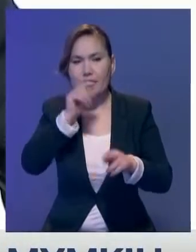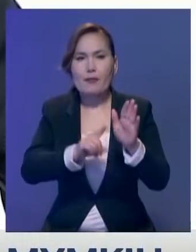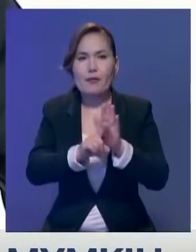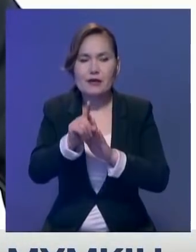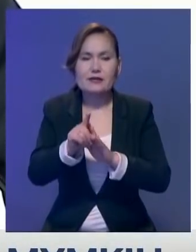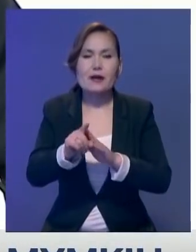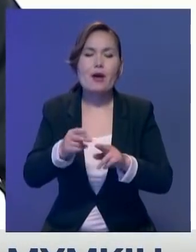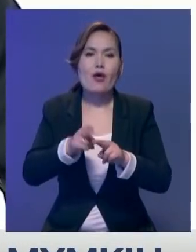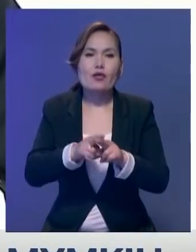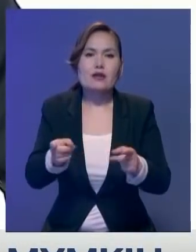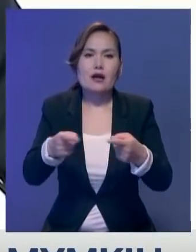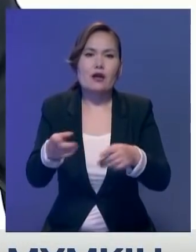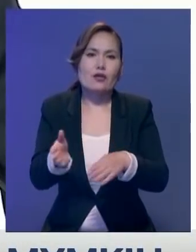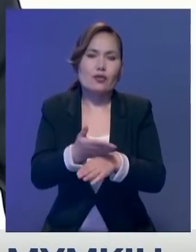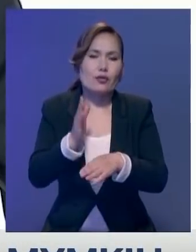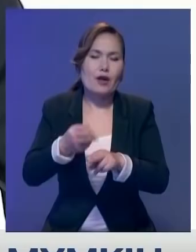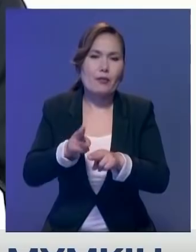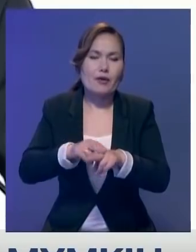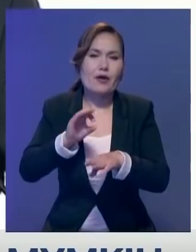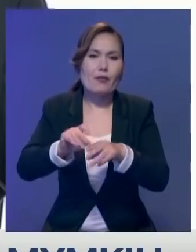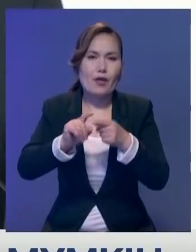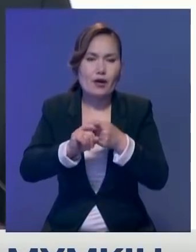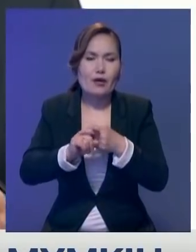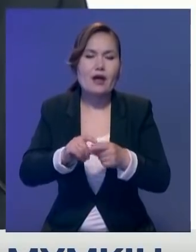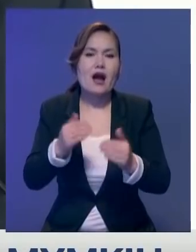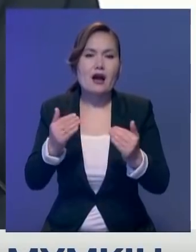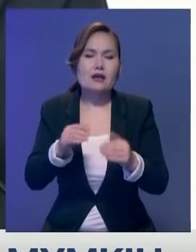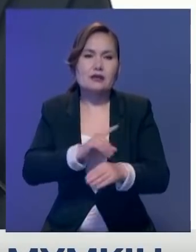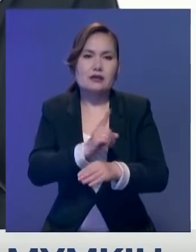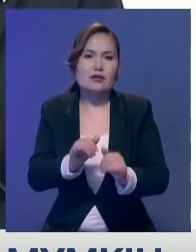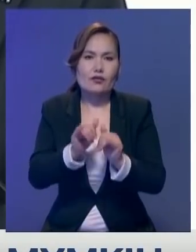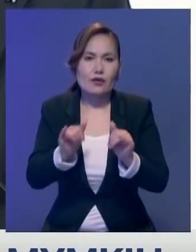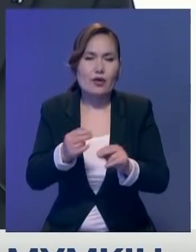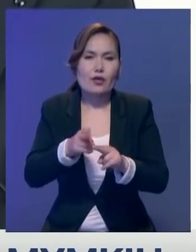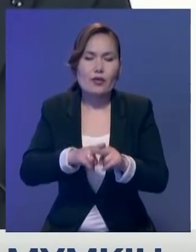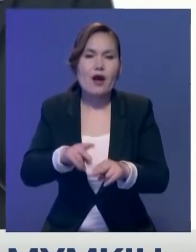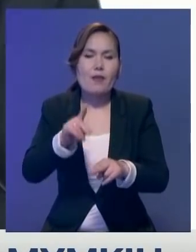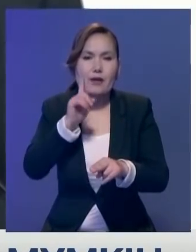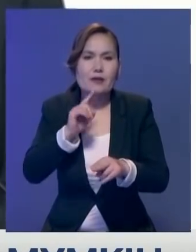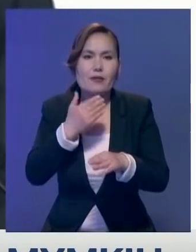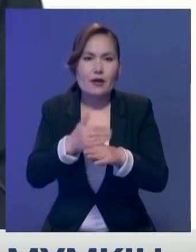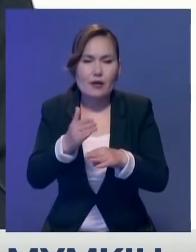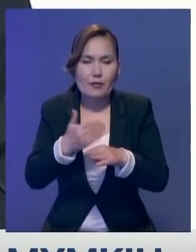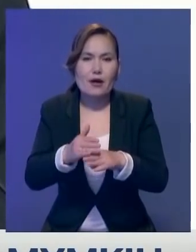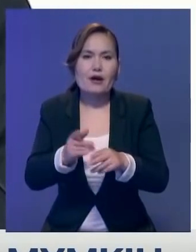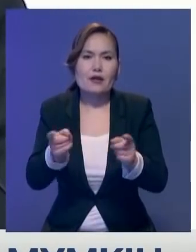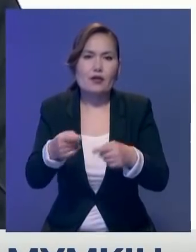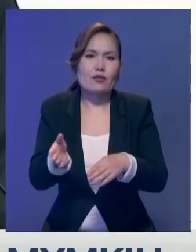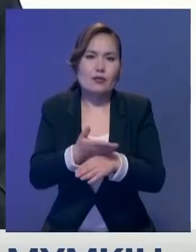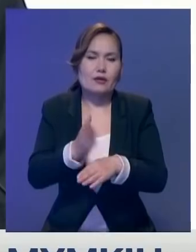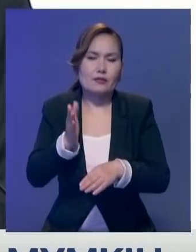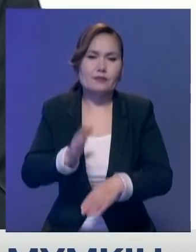ақуал әліде көңіл көңшітпей тұрғандықтан сайынтарлық талаптар біртіндеп женгілдетілет. Барлық мекемелердің есігі бір уақыт ашылмайды.